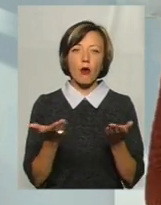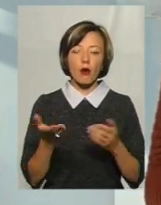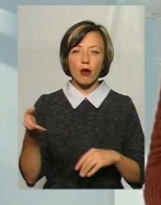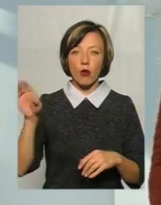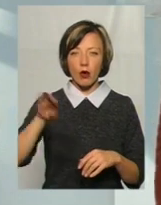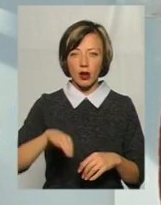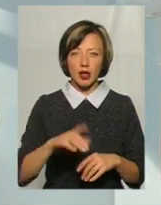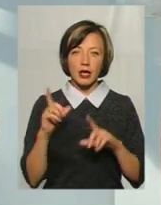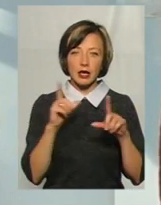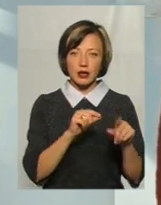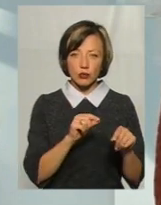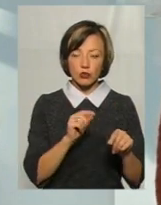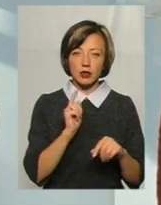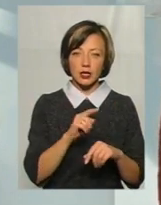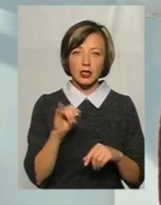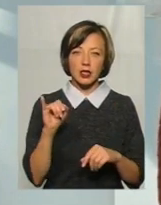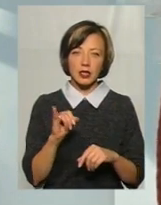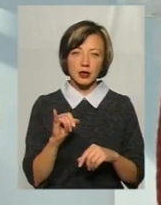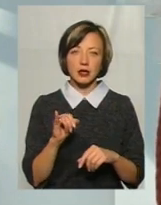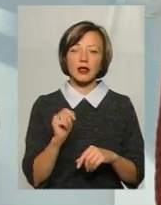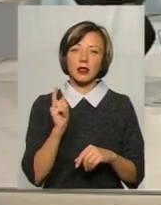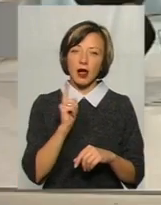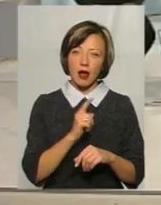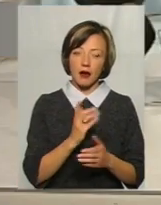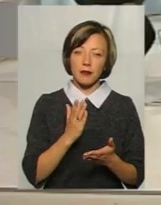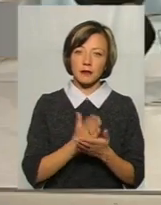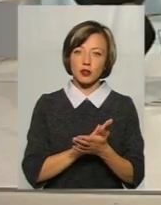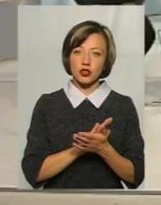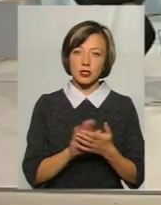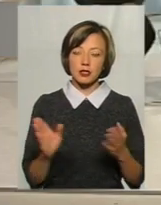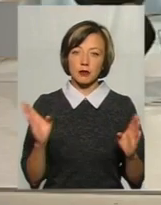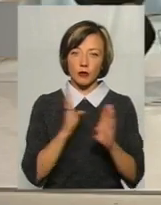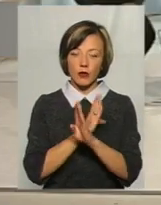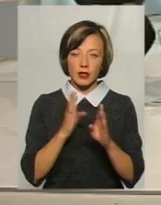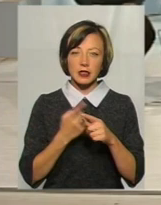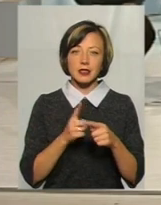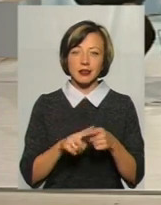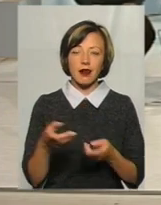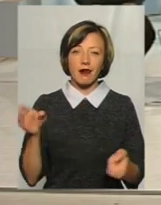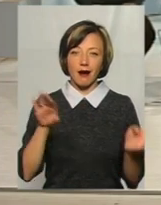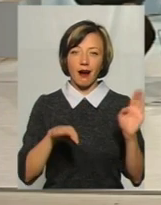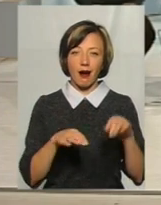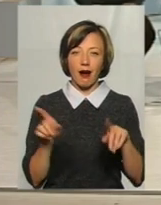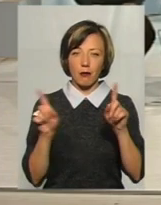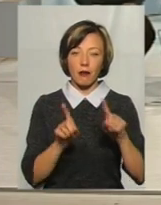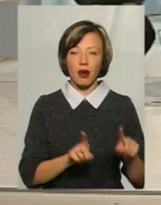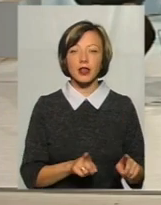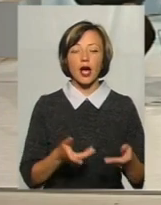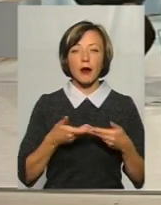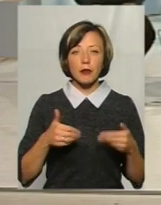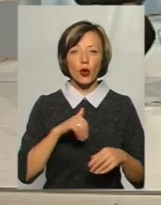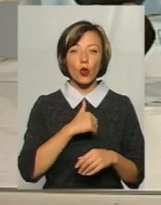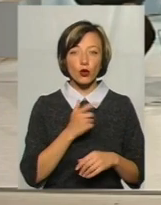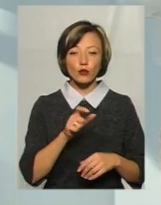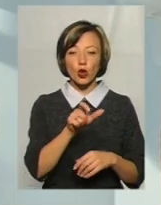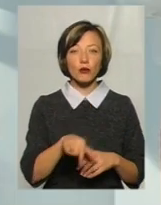їдуть в «Карпати» де… Тому що там чисте повітря. тому що це «Карпати». Ми хочемо, щоб